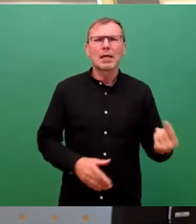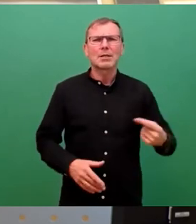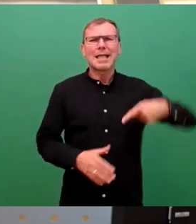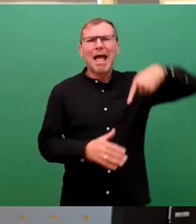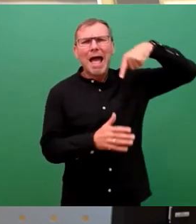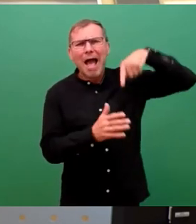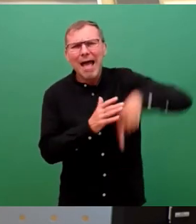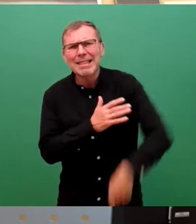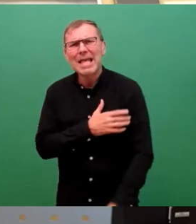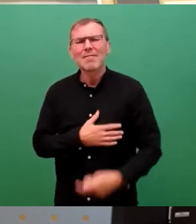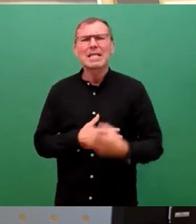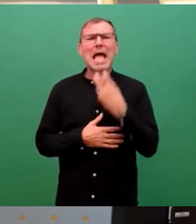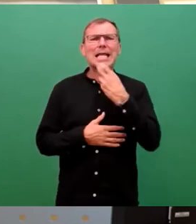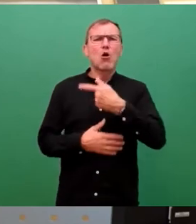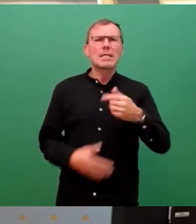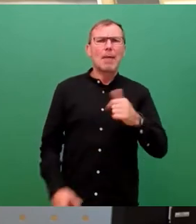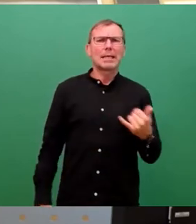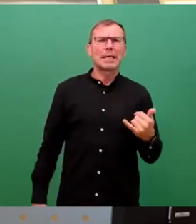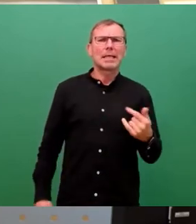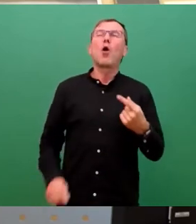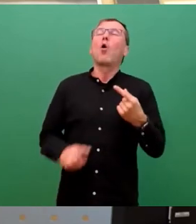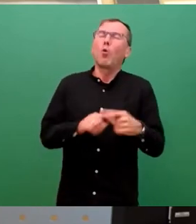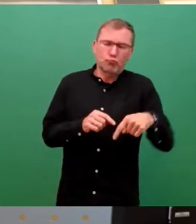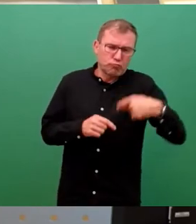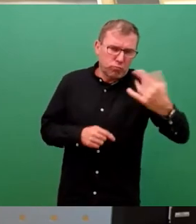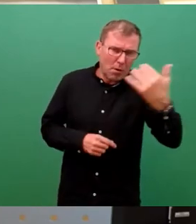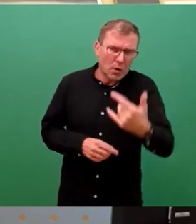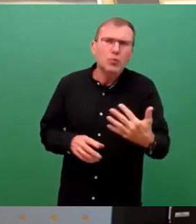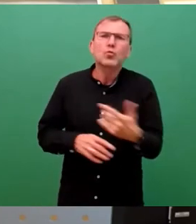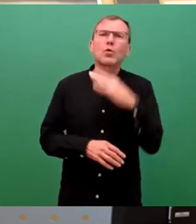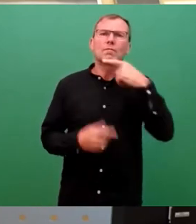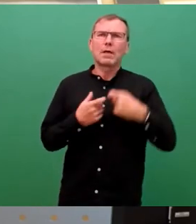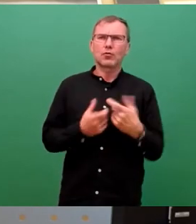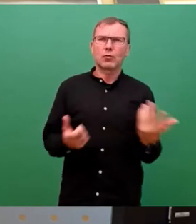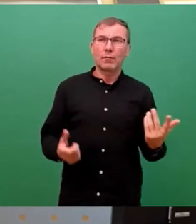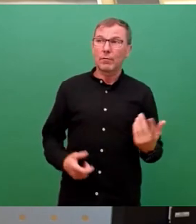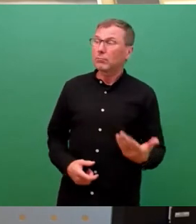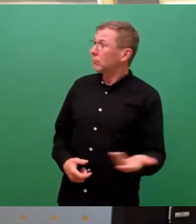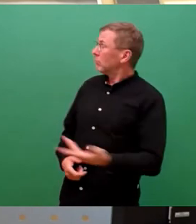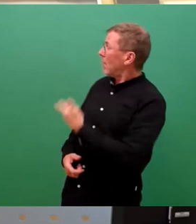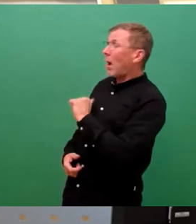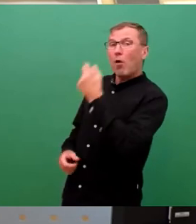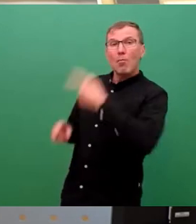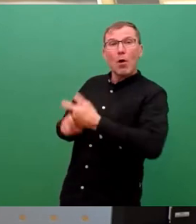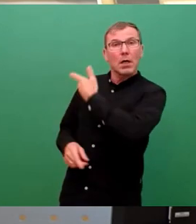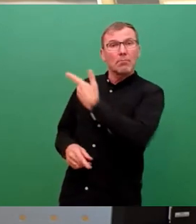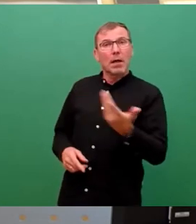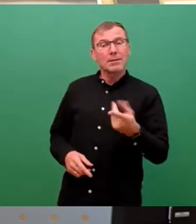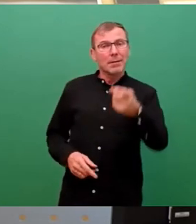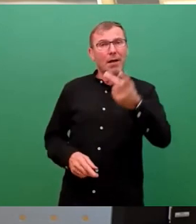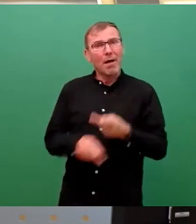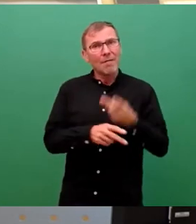und in einigen Jahren mit grünem Wasserstoff. Und hier sind Sie, Herr Oberbürgermeister, als Vertreter des